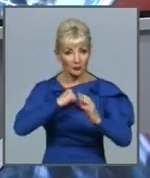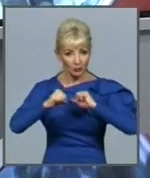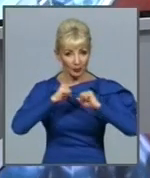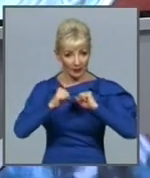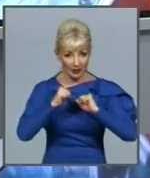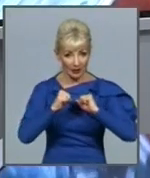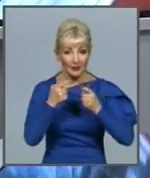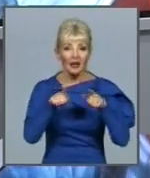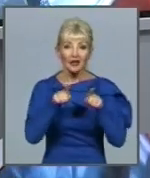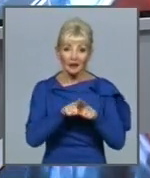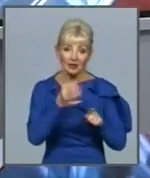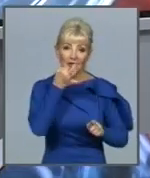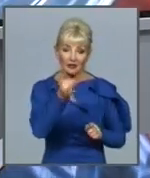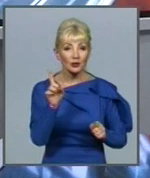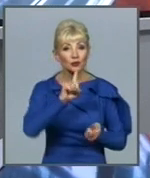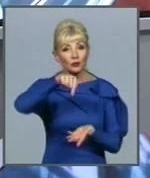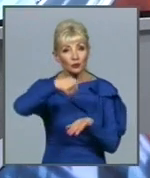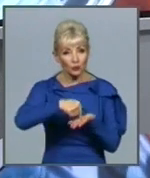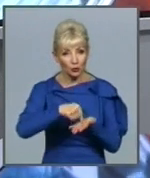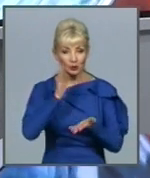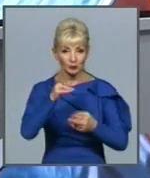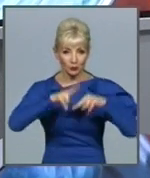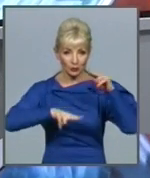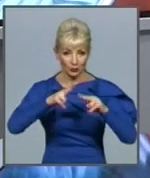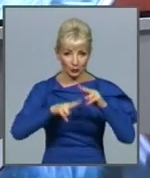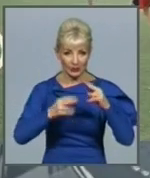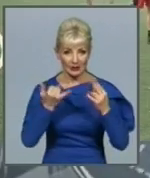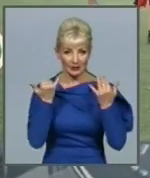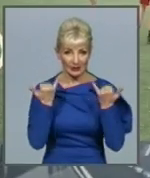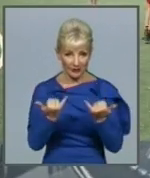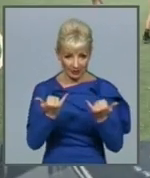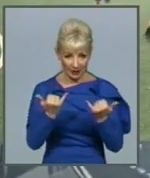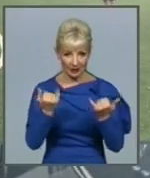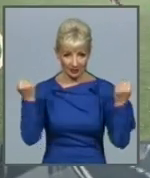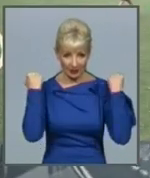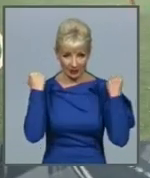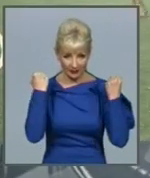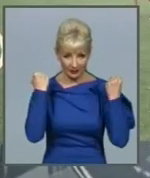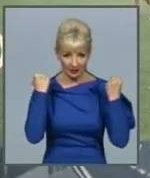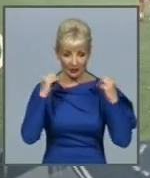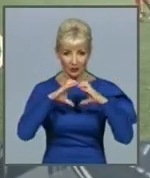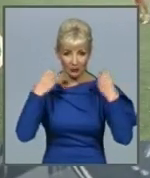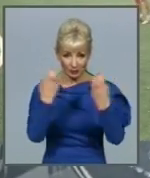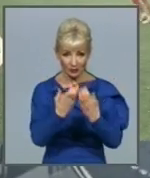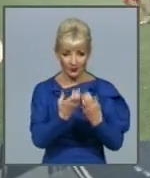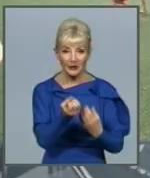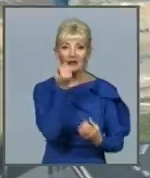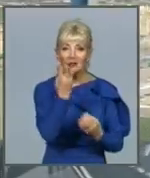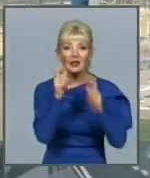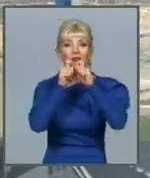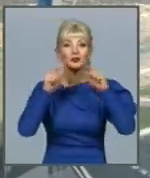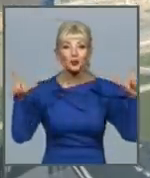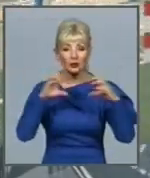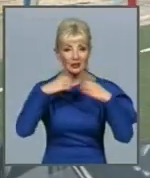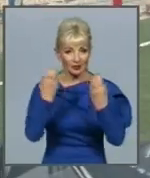озвучили, що у місті зводитимуть сучасні спортивні комплекси. 13 шкільних стадіонів. Саме стільки